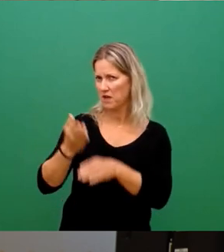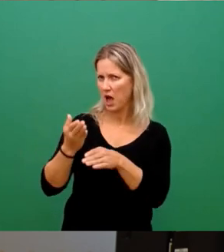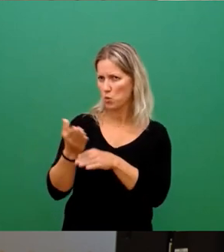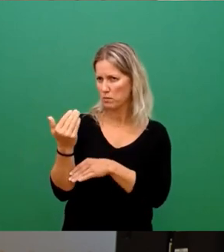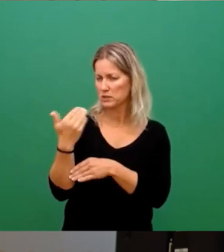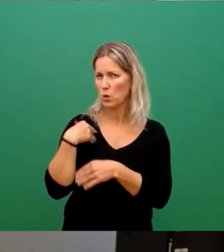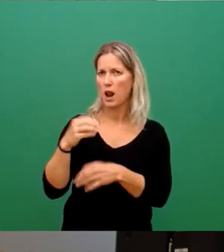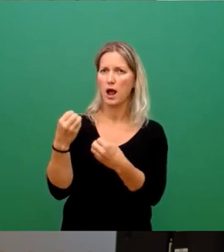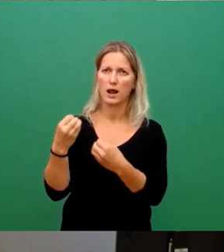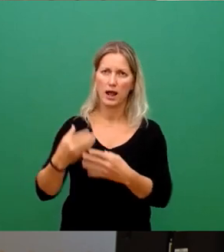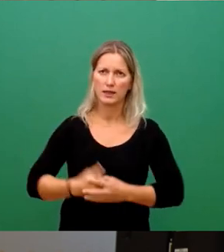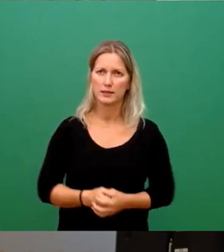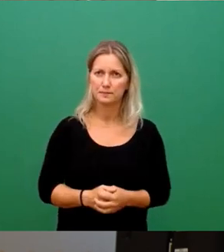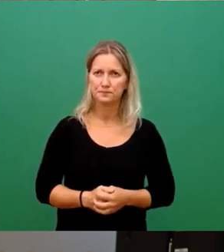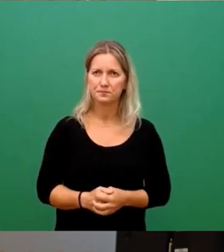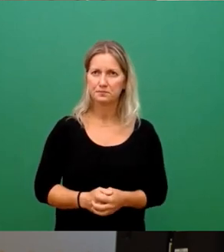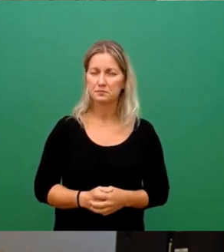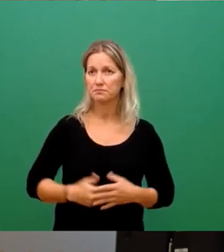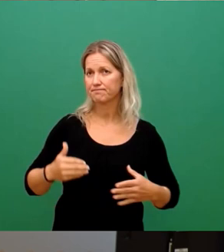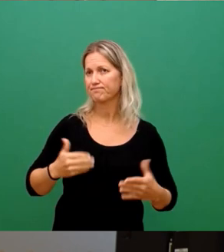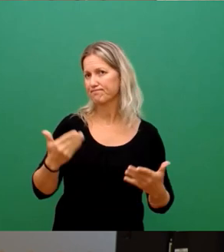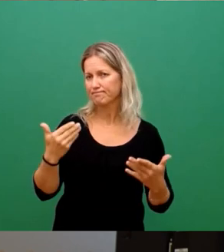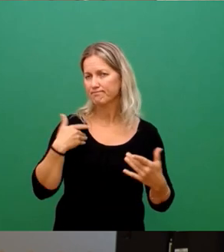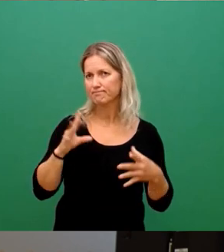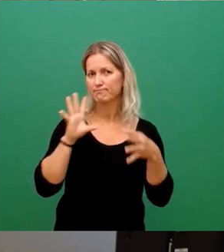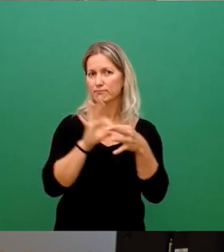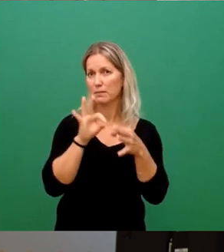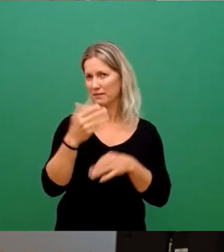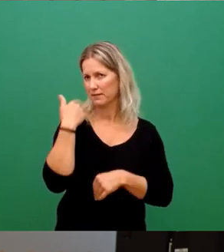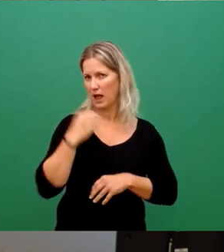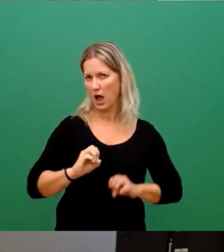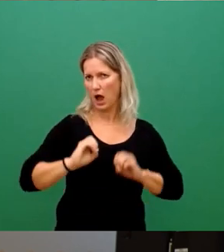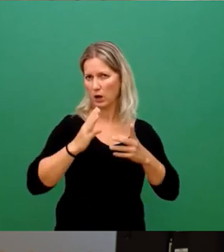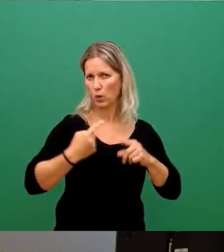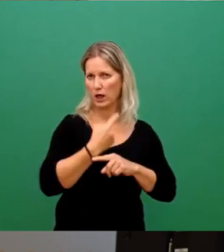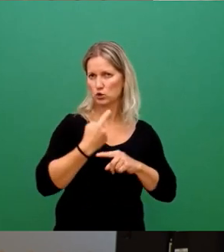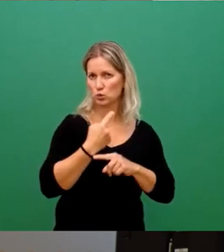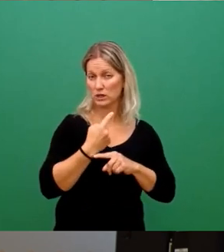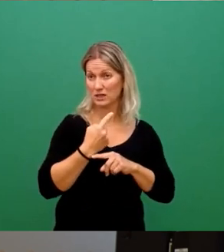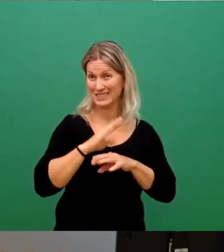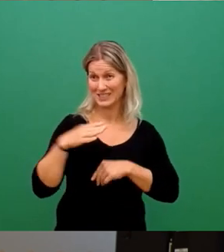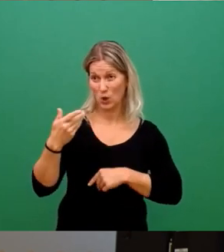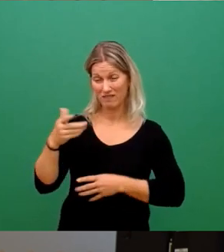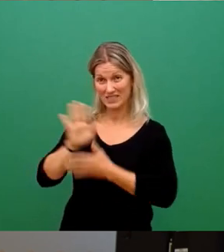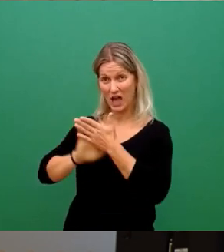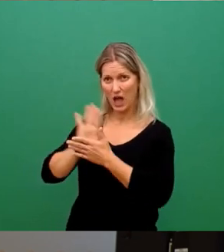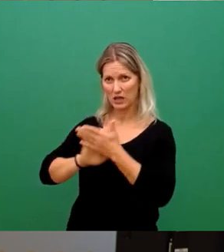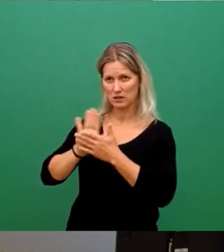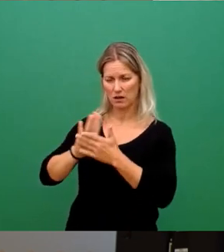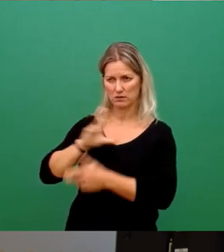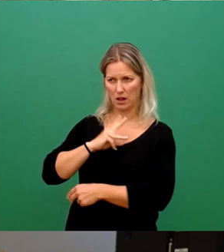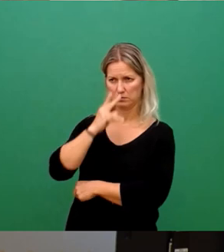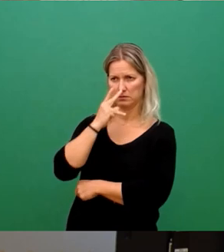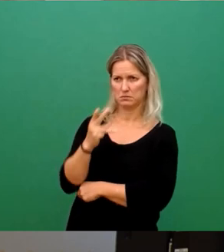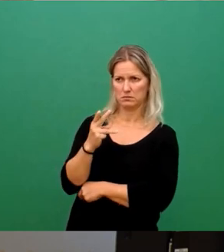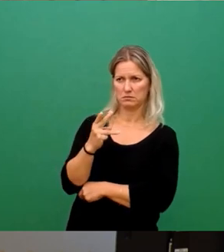Und ja, ich muss jetzt leider anknüpfen an die aktuelle Stunde. Was uns dort dann geboten wurde, war jedenfalls aus meiner Sicht nicht